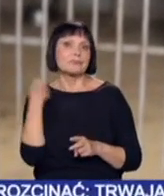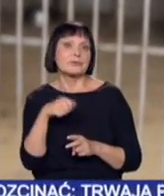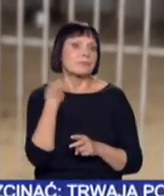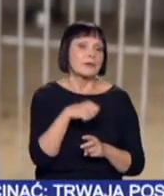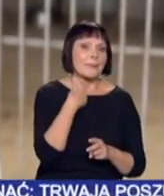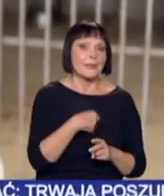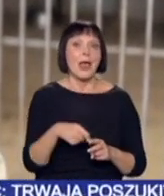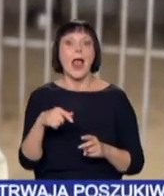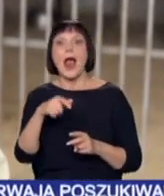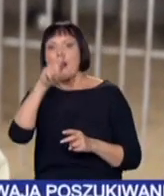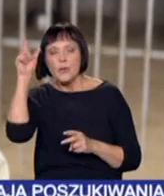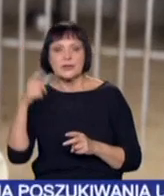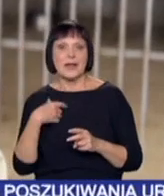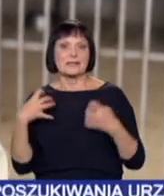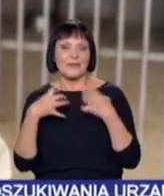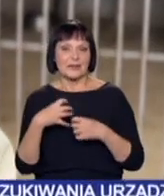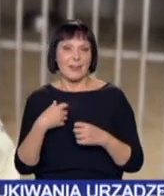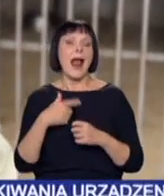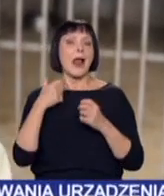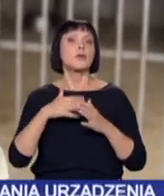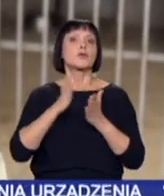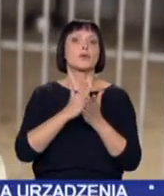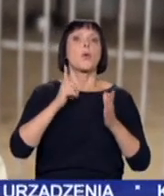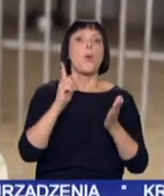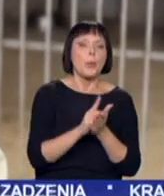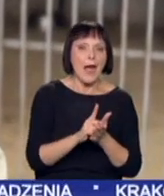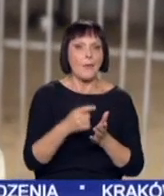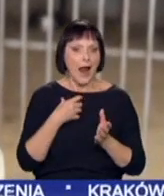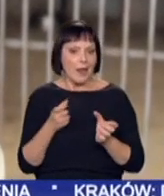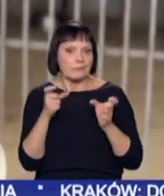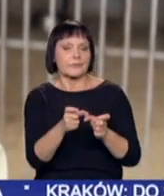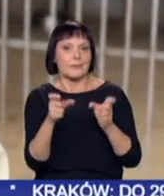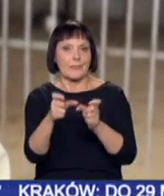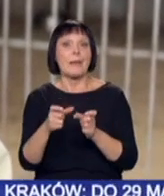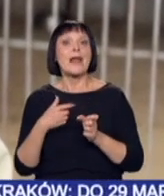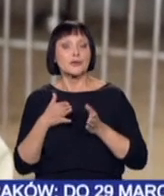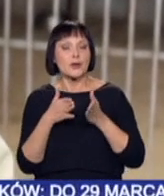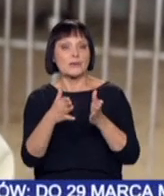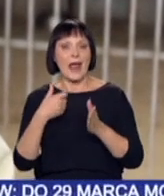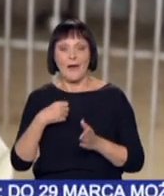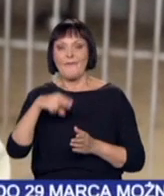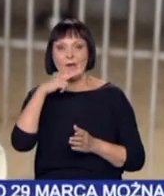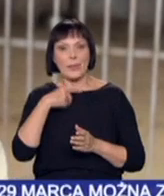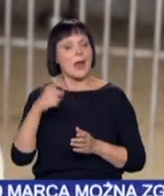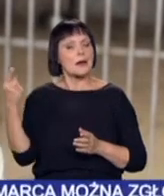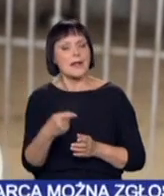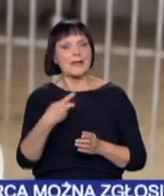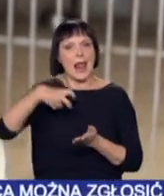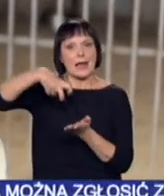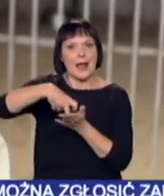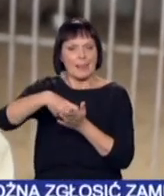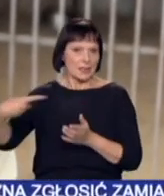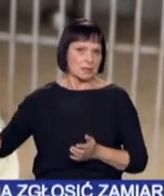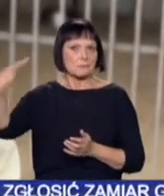zwierząt, ale dali nam spokój. Chociaż często zatrzymywali na drodze, gdy chodziliśmy po wodę. Kazali klękać, przystawiali